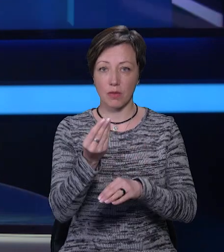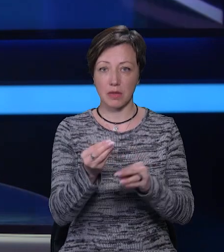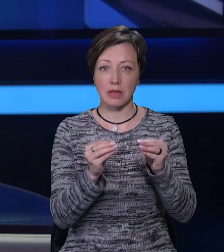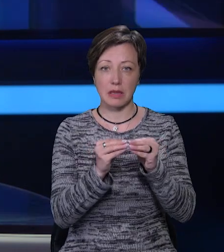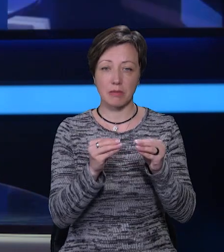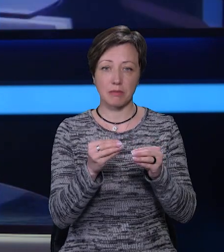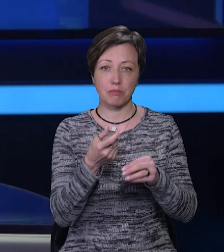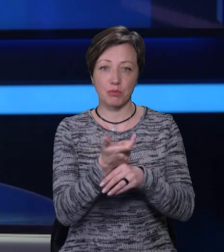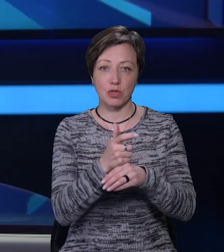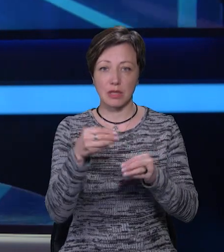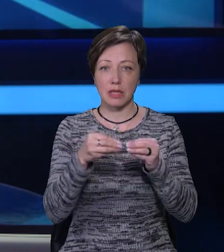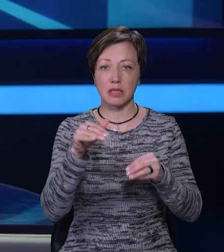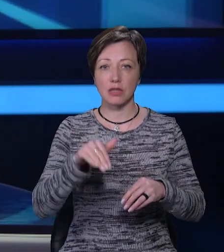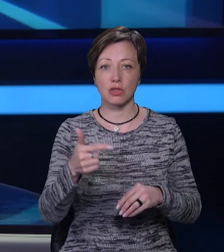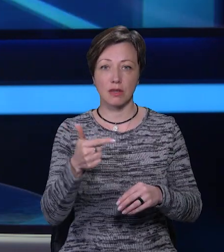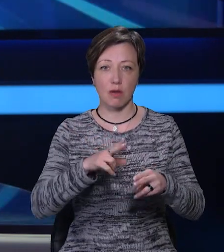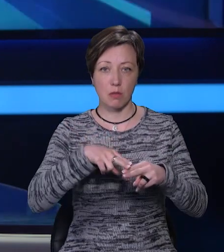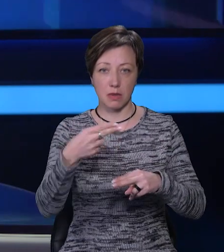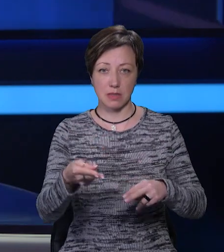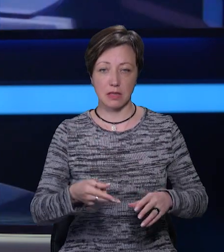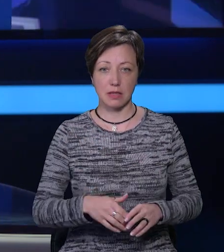10 тисяч гривень компенсації.